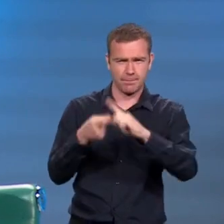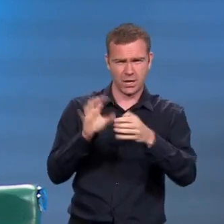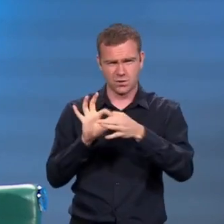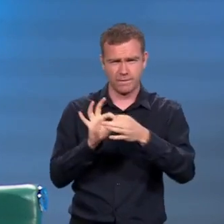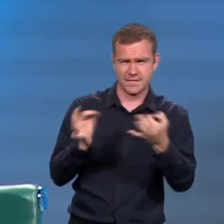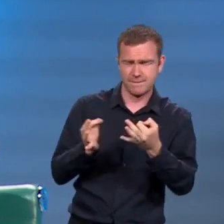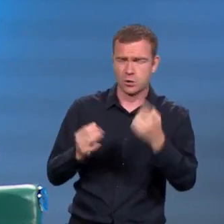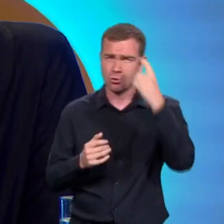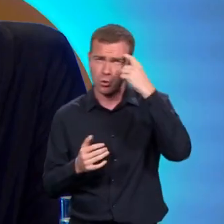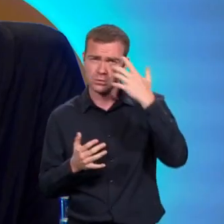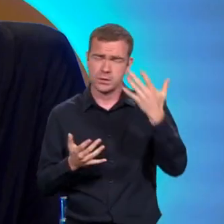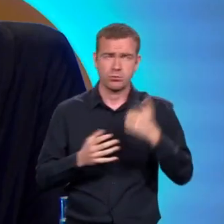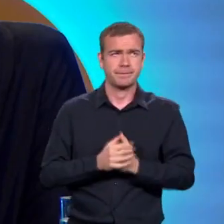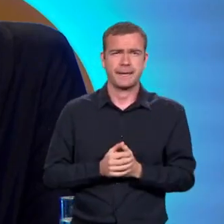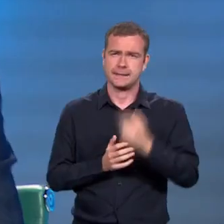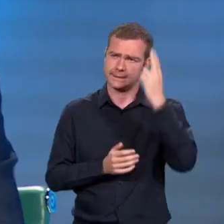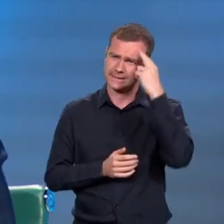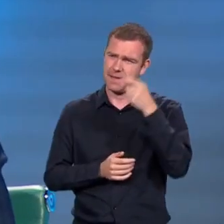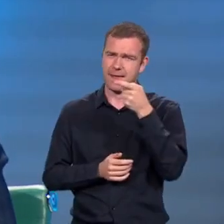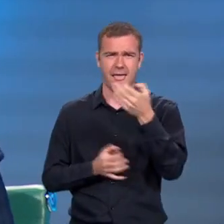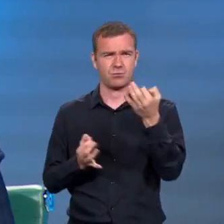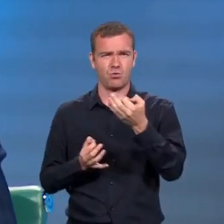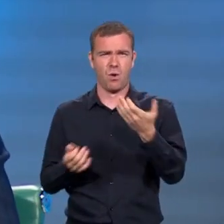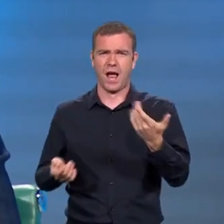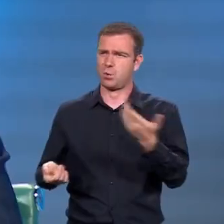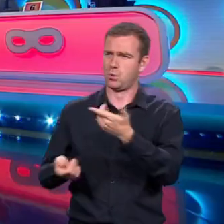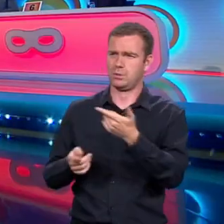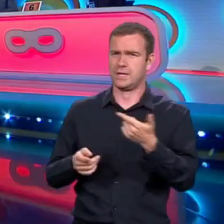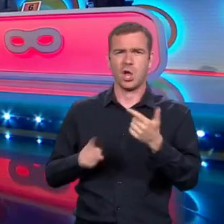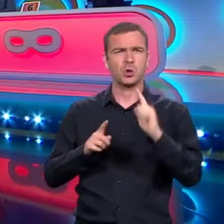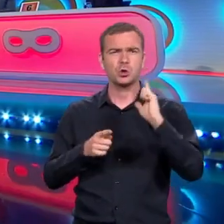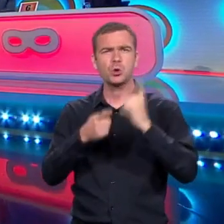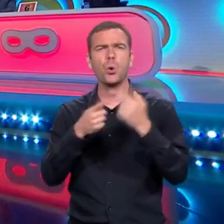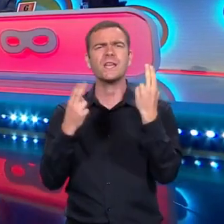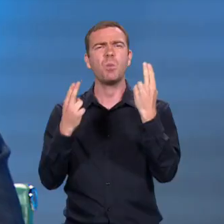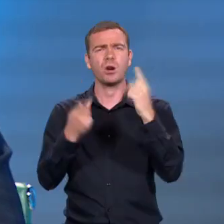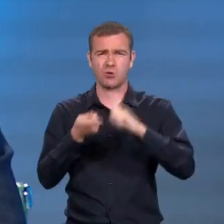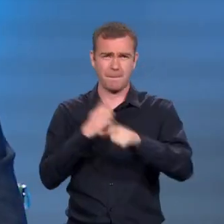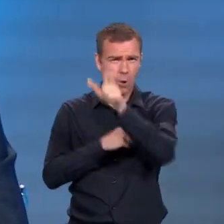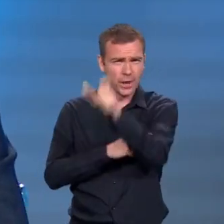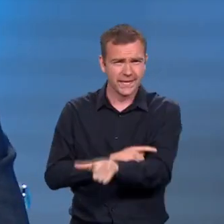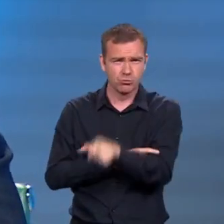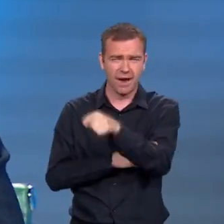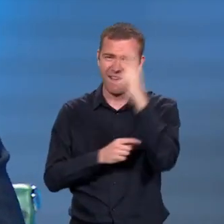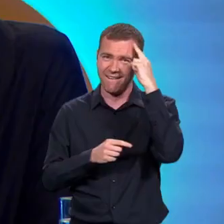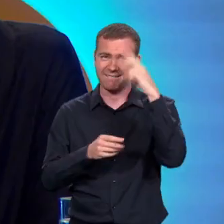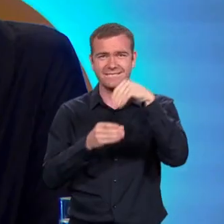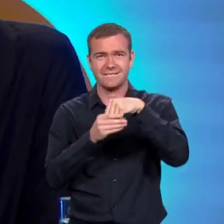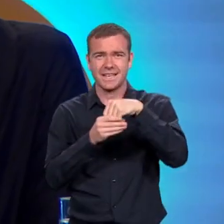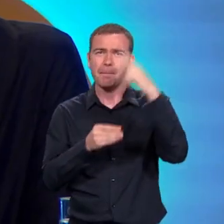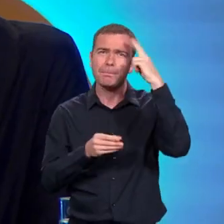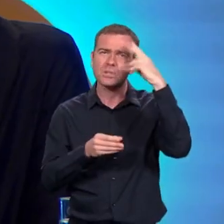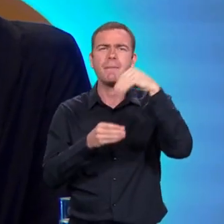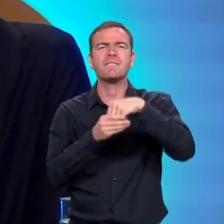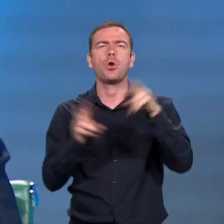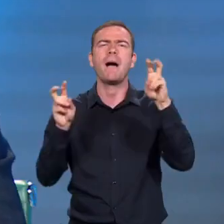nie je prvoplánová. Tak dobrý deň, prosím vás, ste druhoplánová politička. To sa volá tieňová, nie? Ona